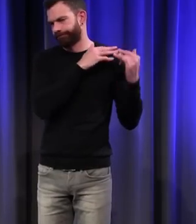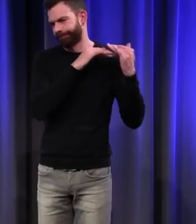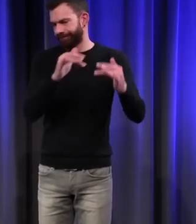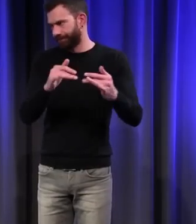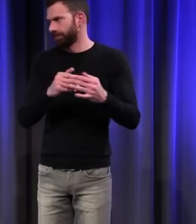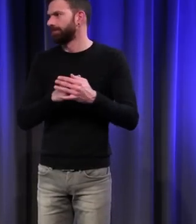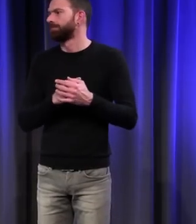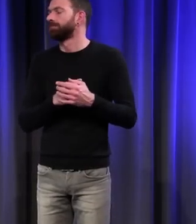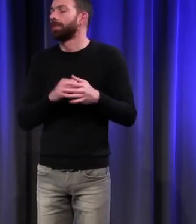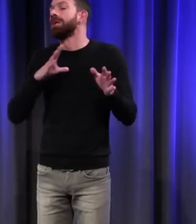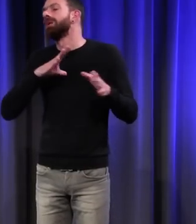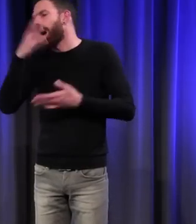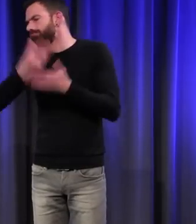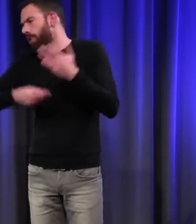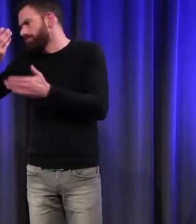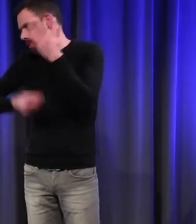qui en ignorent d'autres.